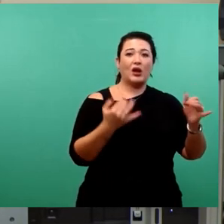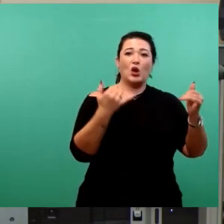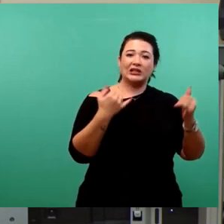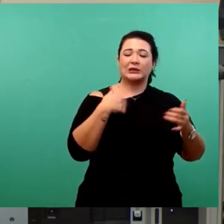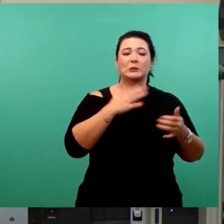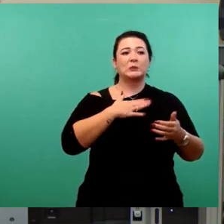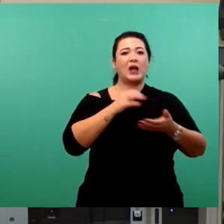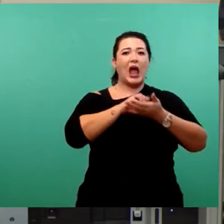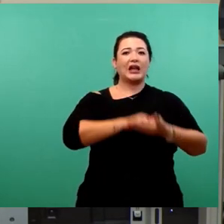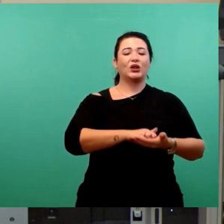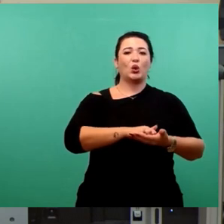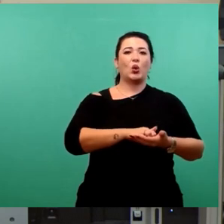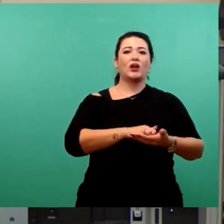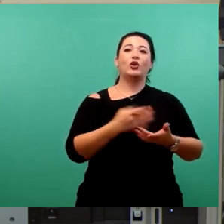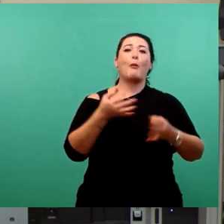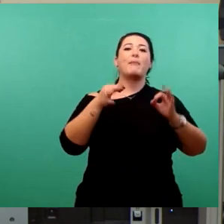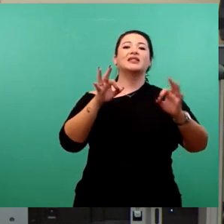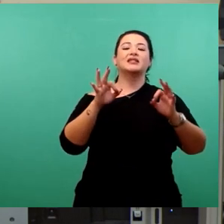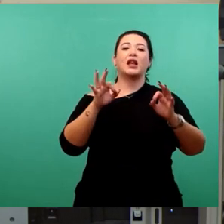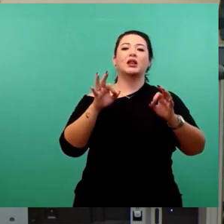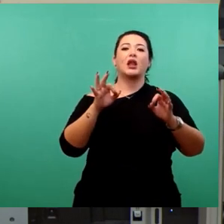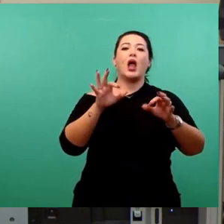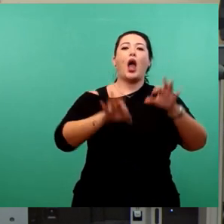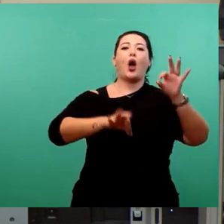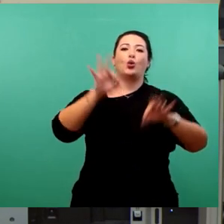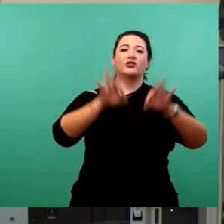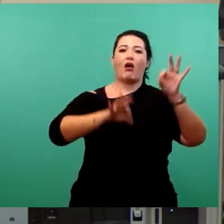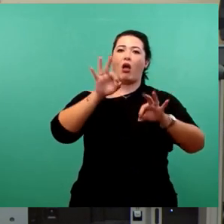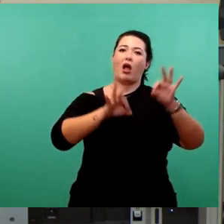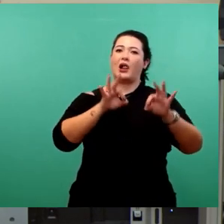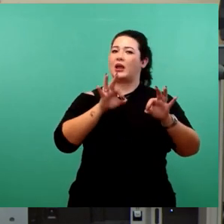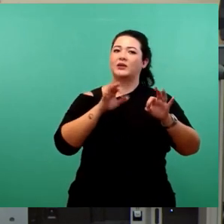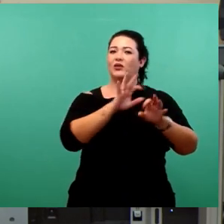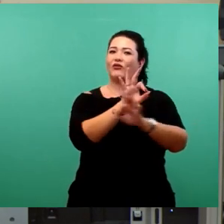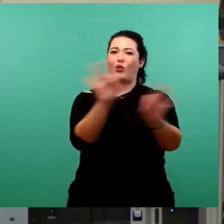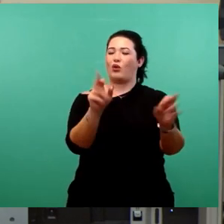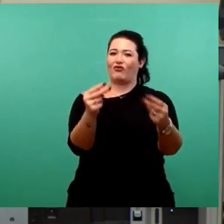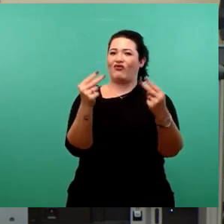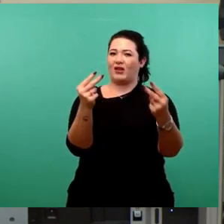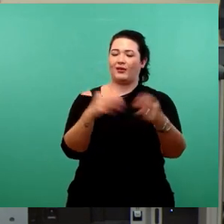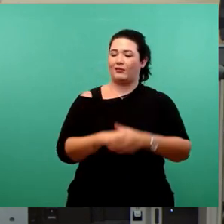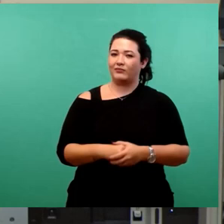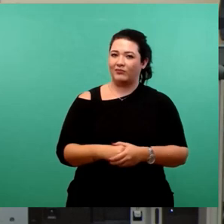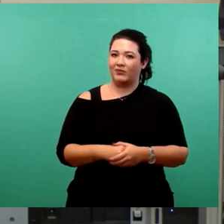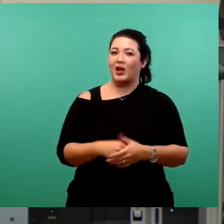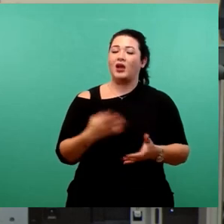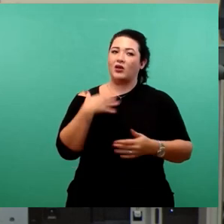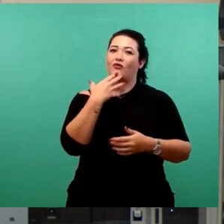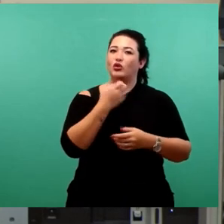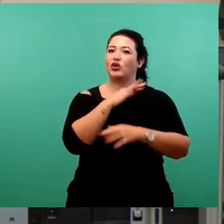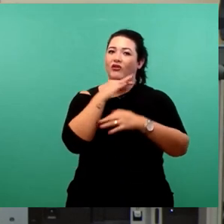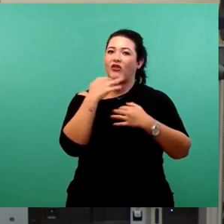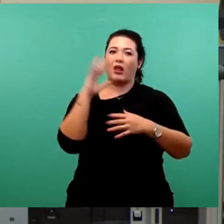Thema Bestenauslese nicht allzu sehr hier eine Rolle spielt. Ich wünsche diesem Rat viel Erfolg bei der Wahl.